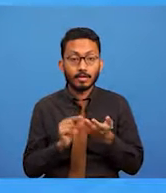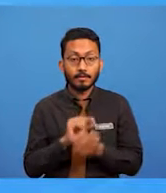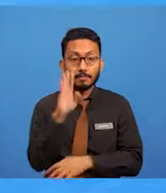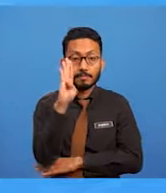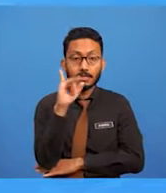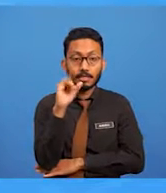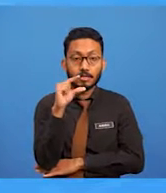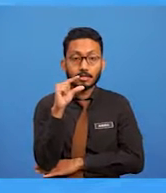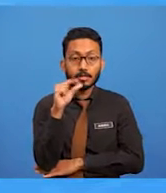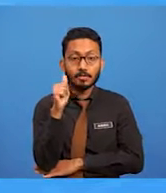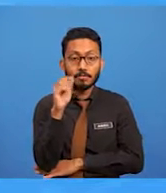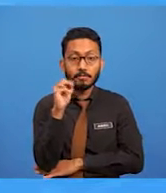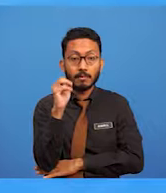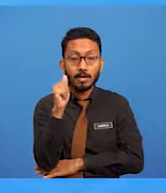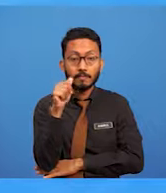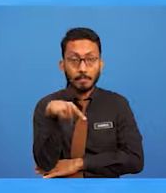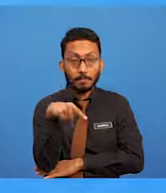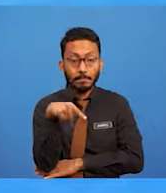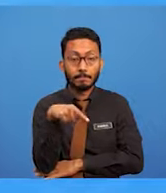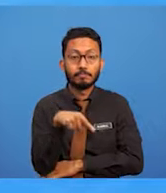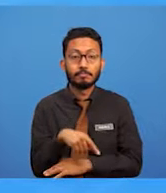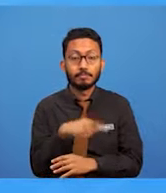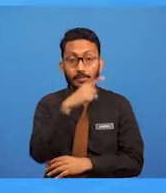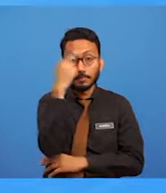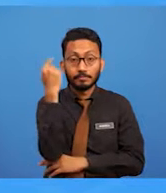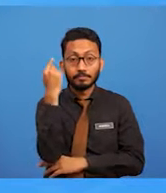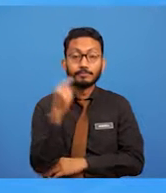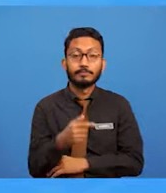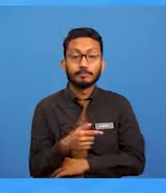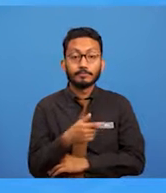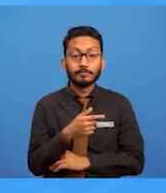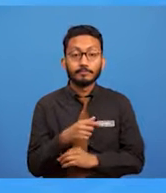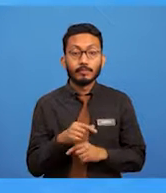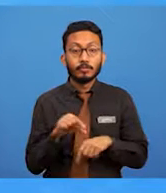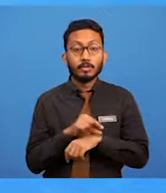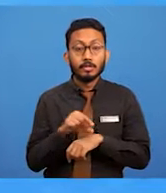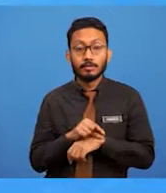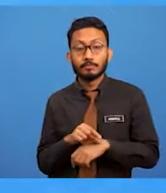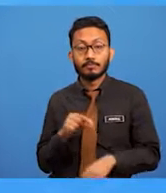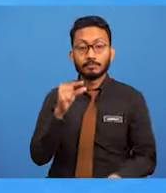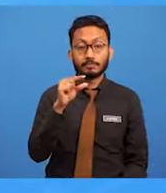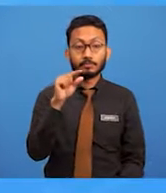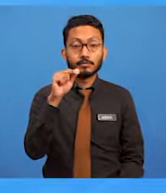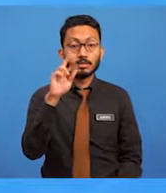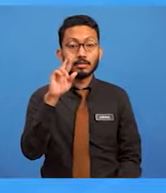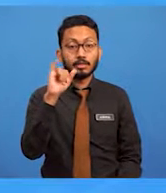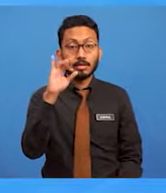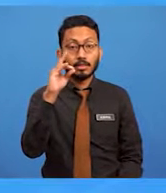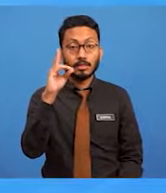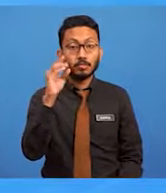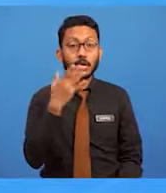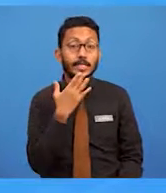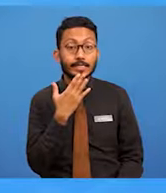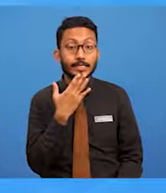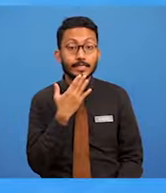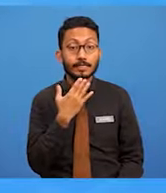kerana ia menggunakan grip warna yang dikenali sebagai piksel